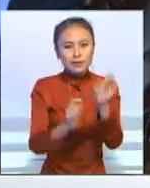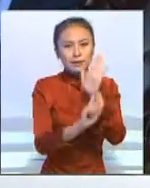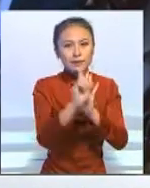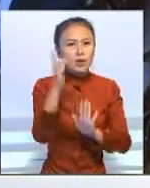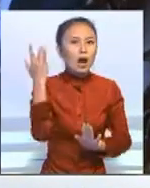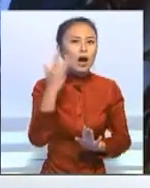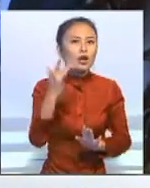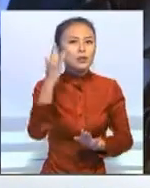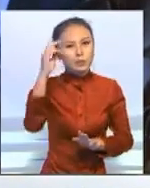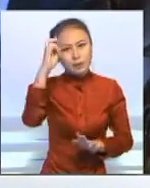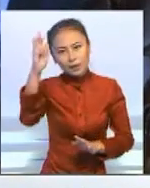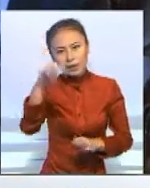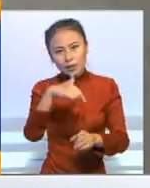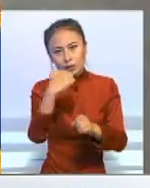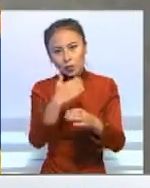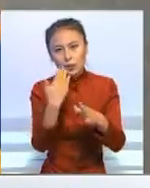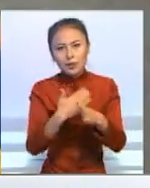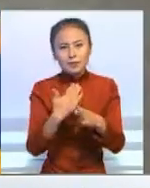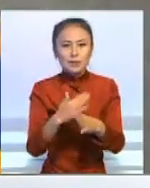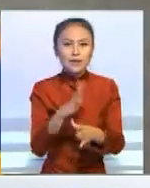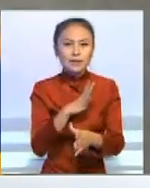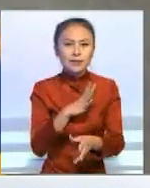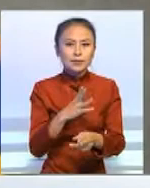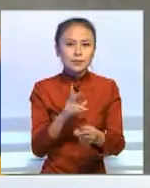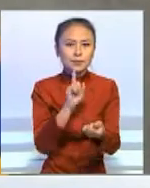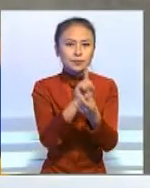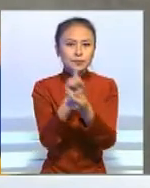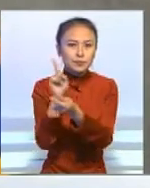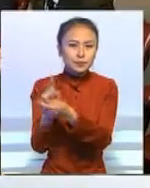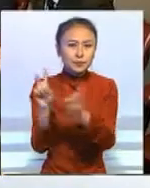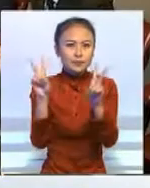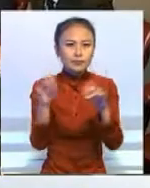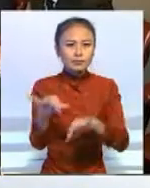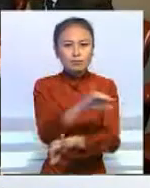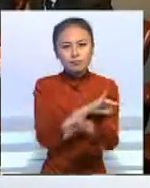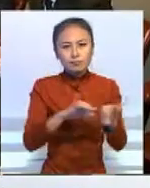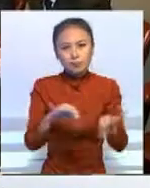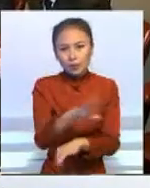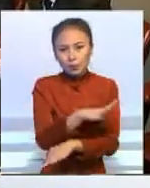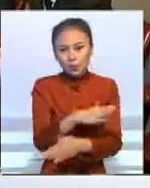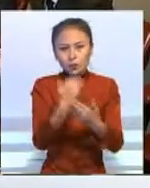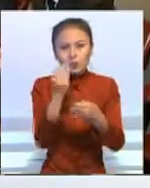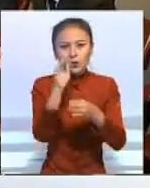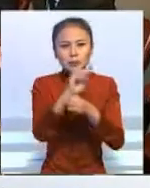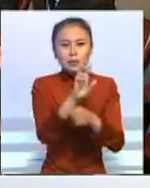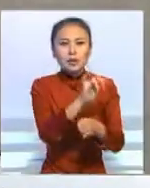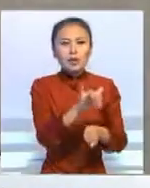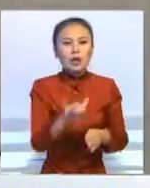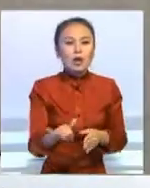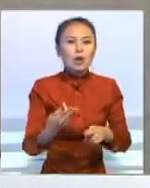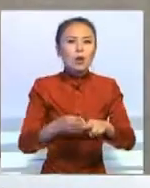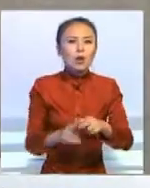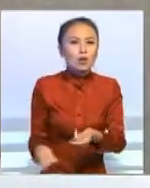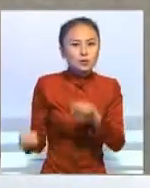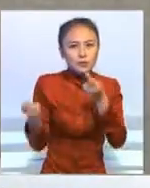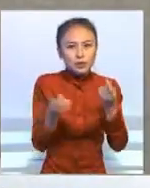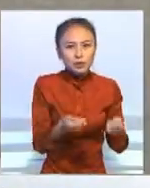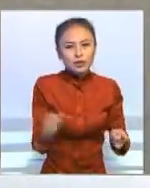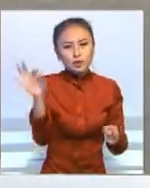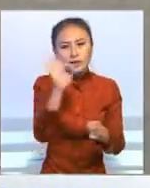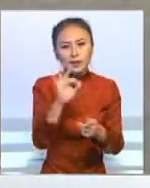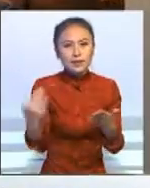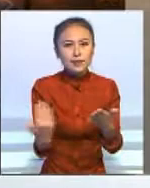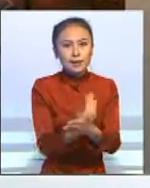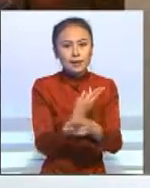қатшысы және Ақштың мемлекетті қатшысының көмекшісі менде кездесіп, тейсті тақырып түтілгет егетті. Ол сонда ақ біркен ұлттар ұйымы қалғықстық